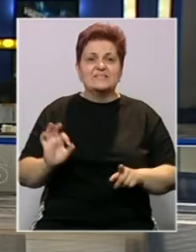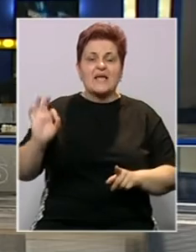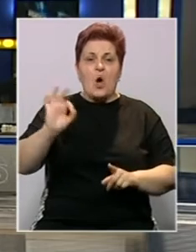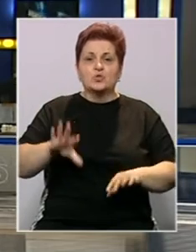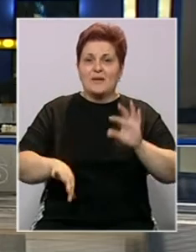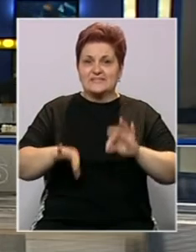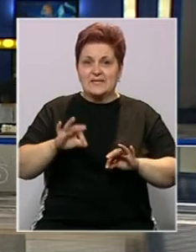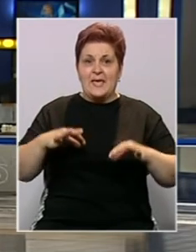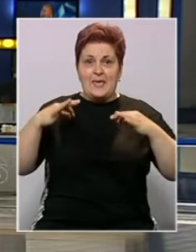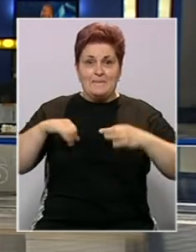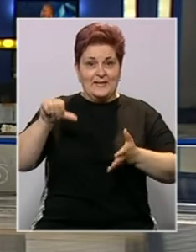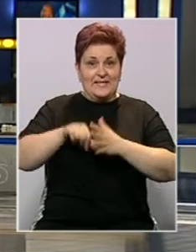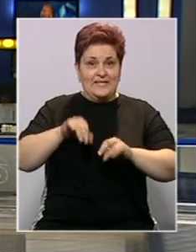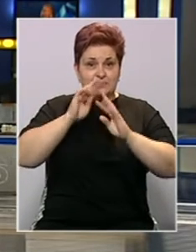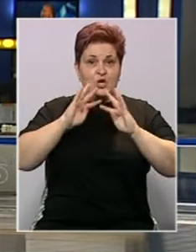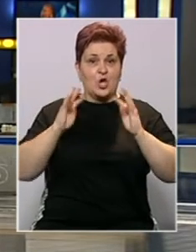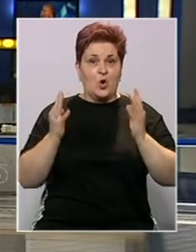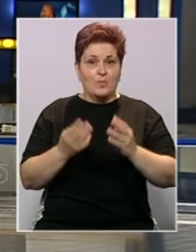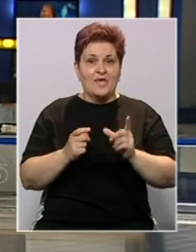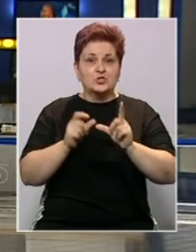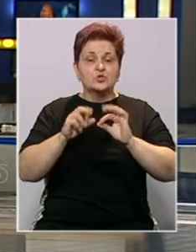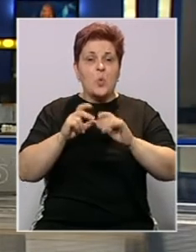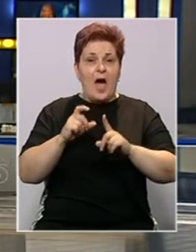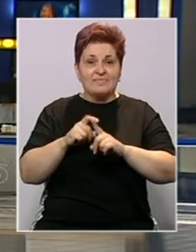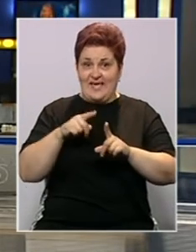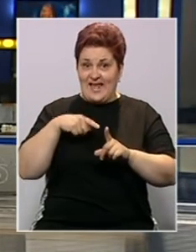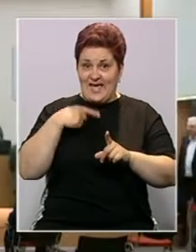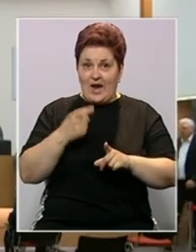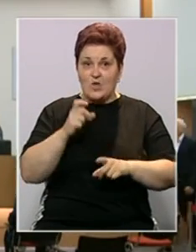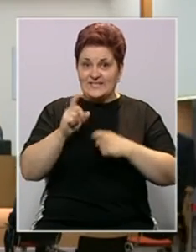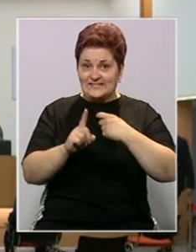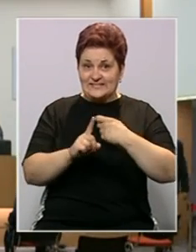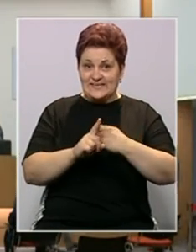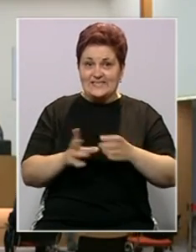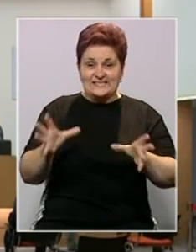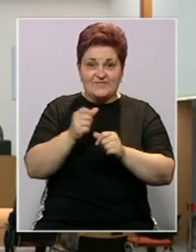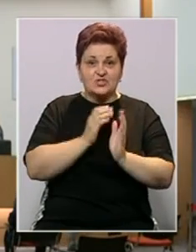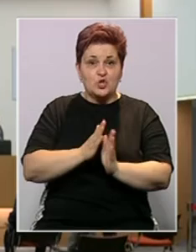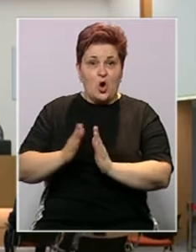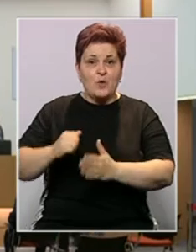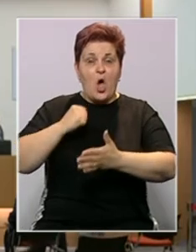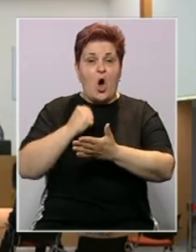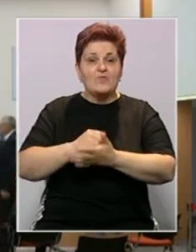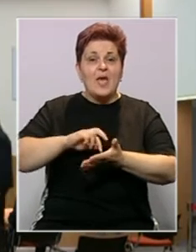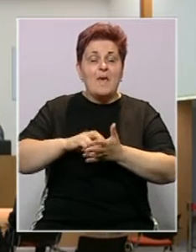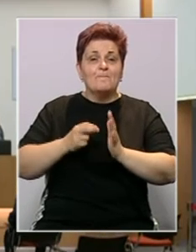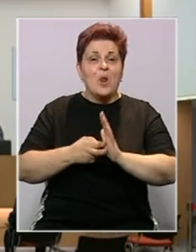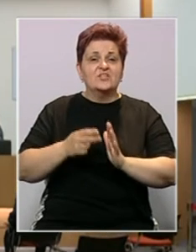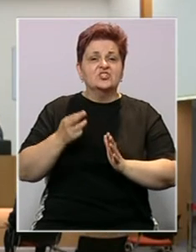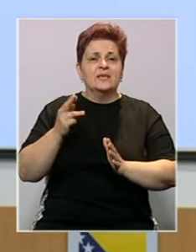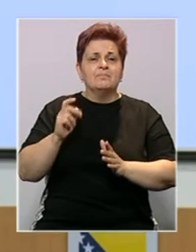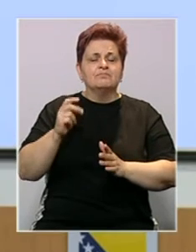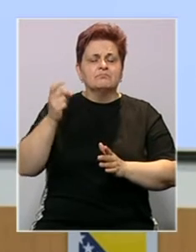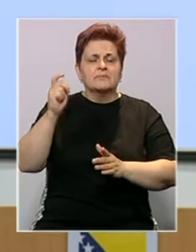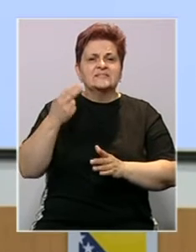oktobarske izbore. Predsjednik Centralne izborne komisije su Adar Nautović rekao je da je CIK okončao proces ovire političkih subjekata za